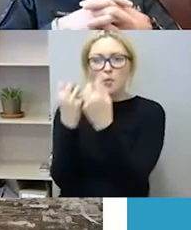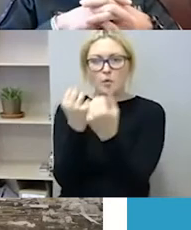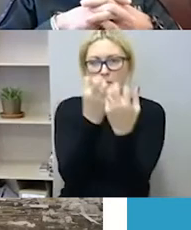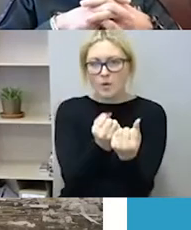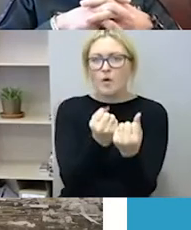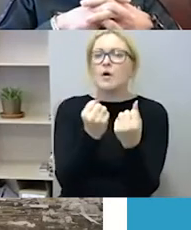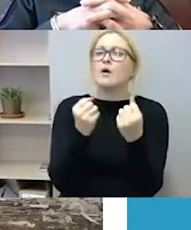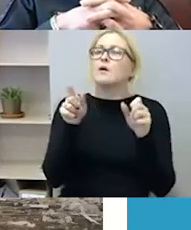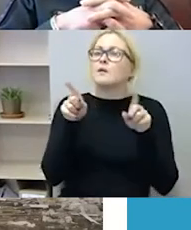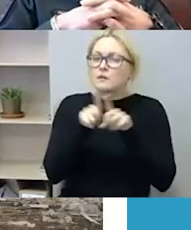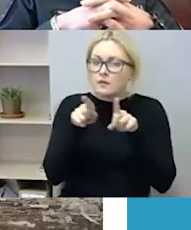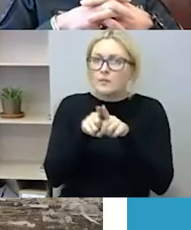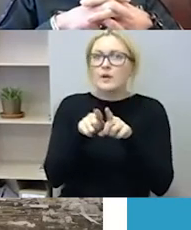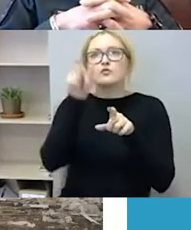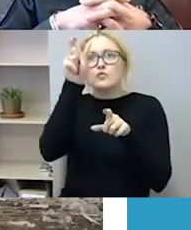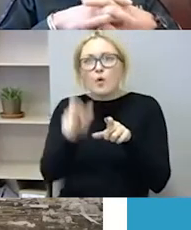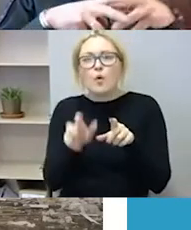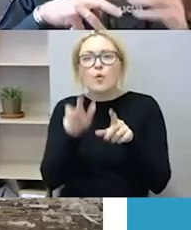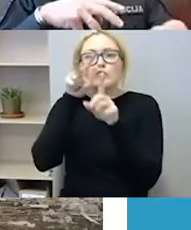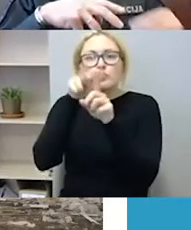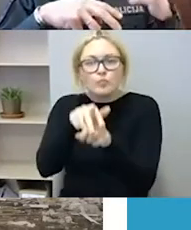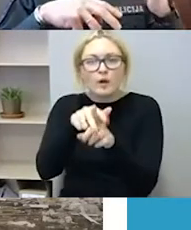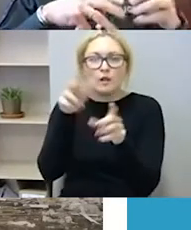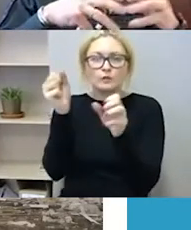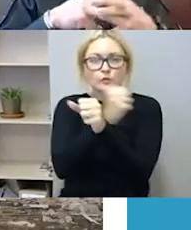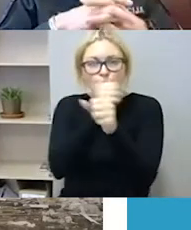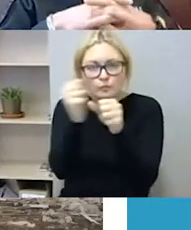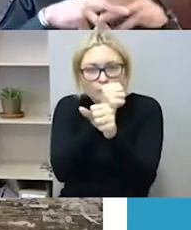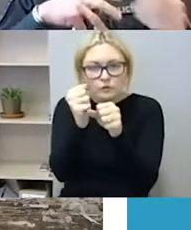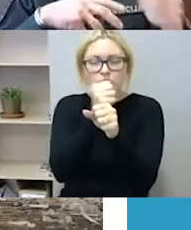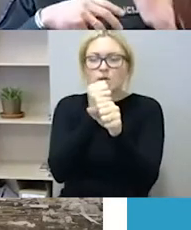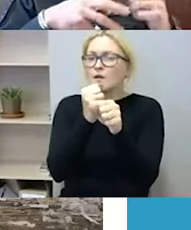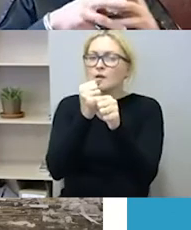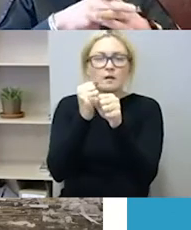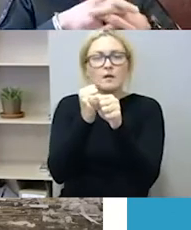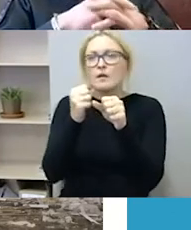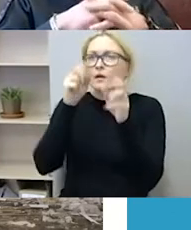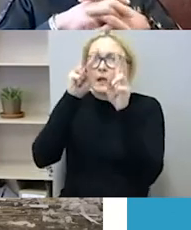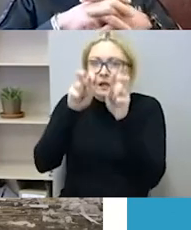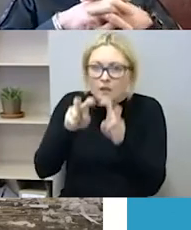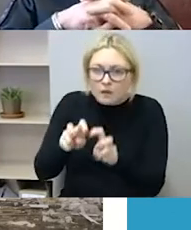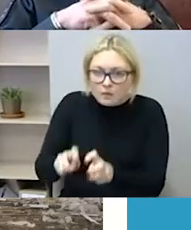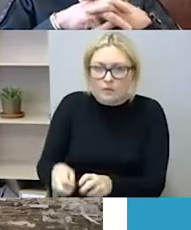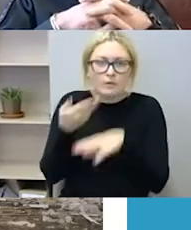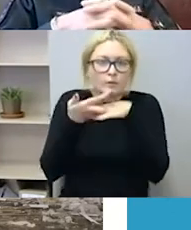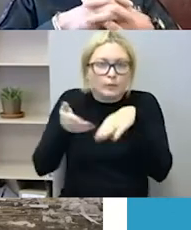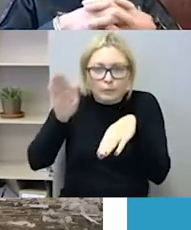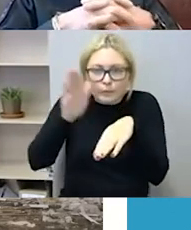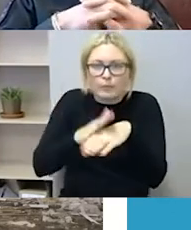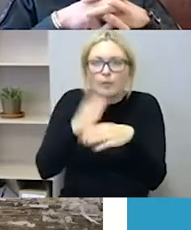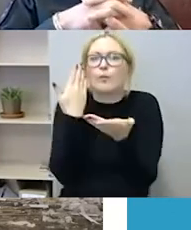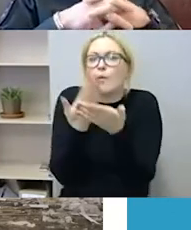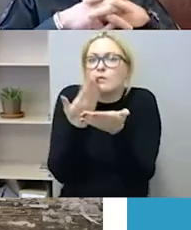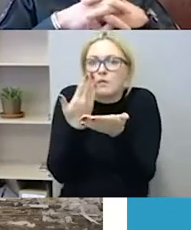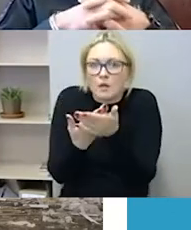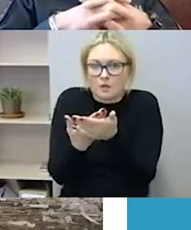galėjo būti sumuštas, na, labai dažnai iš tiesų nepavyksta iki galo prisikasti prie to tikroją motyvą, padėl tai buvo padaryta, ar tiesiog